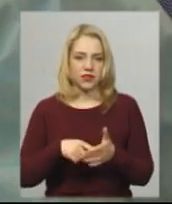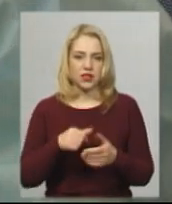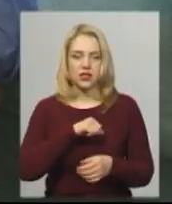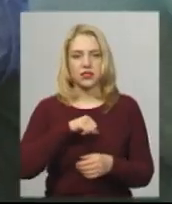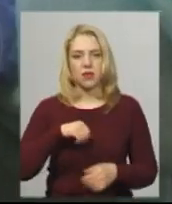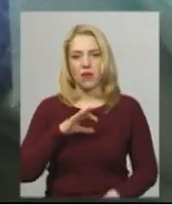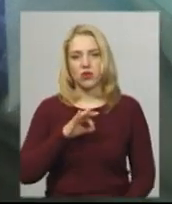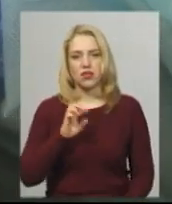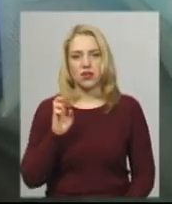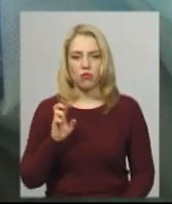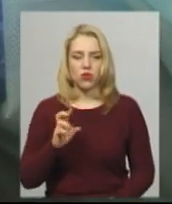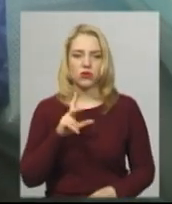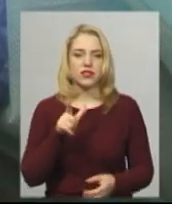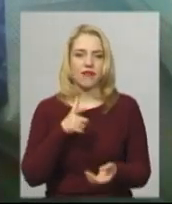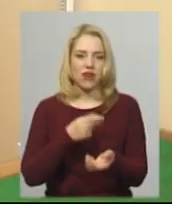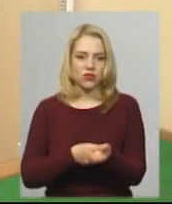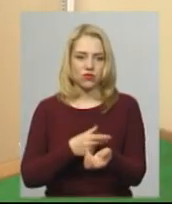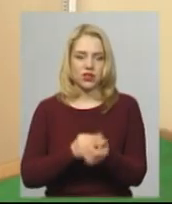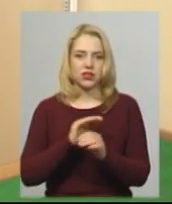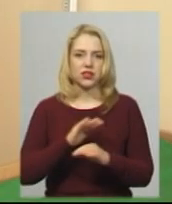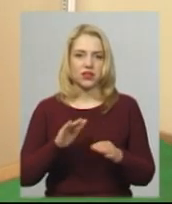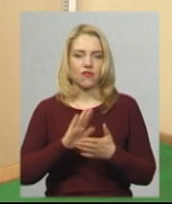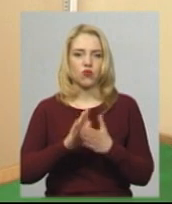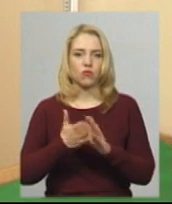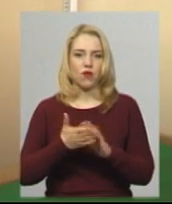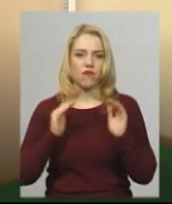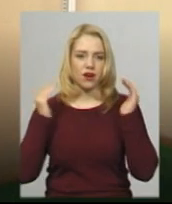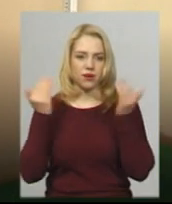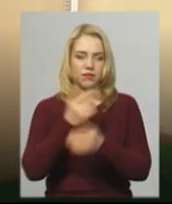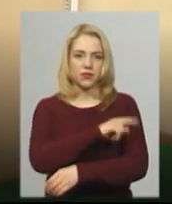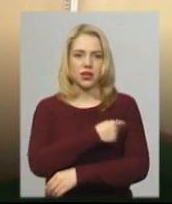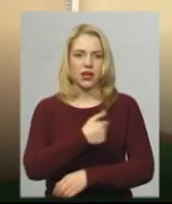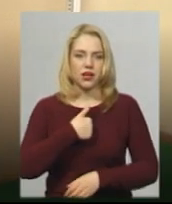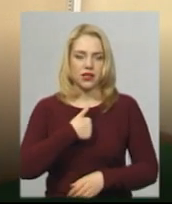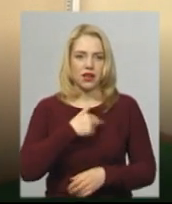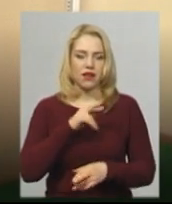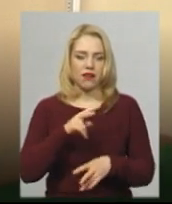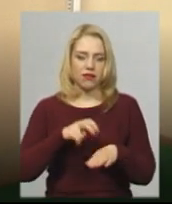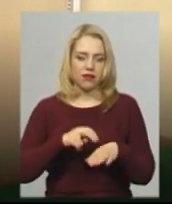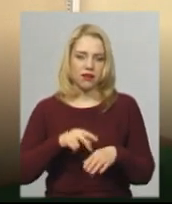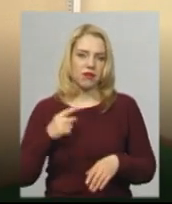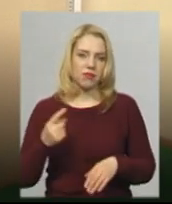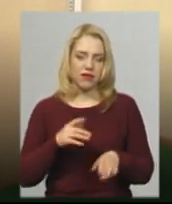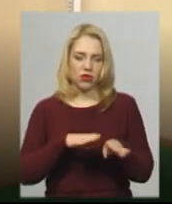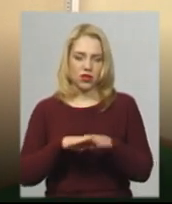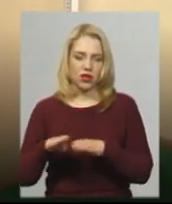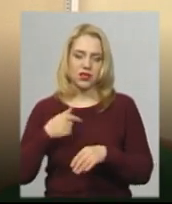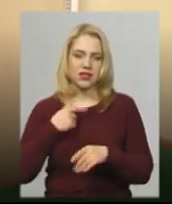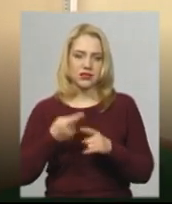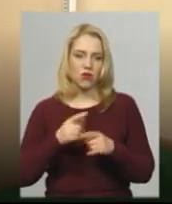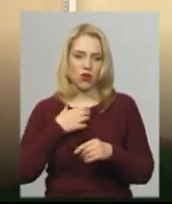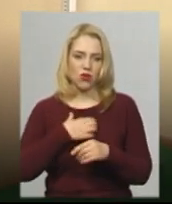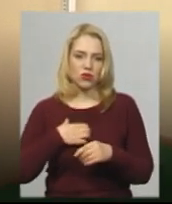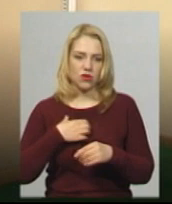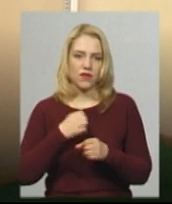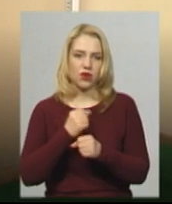вакцинування дітей навіть в умовах епідемії. Я як лікар первинної ланки і моя основна робота – це профілактика, не